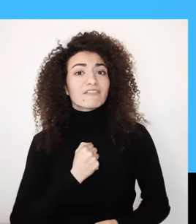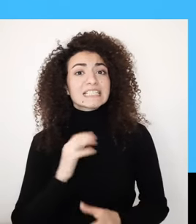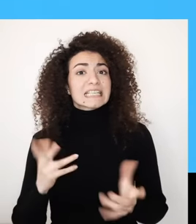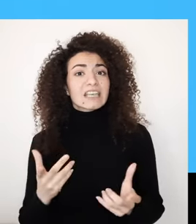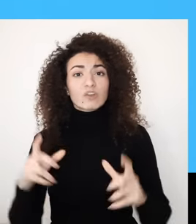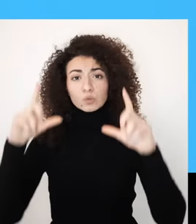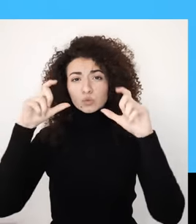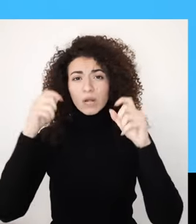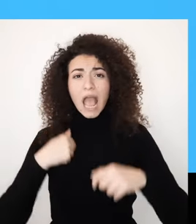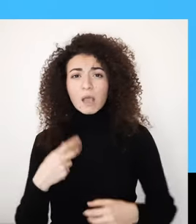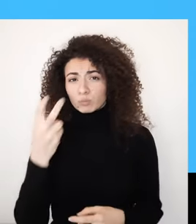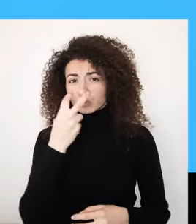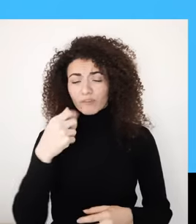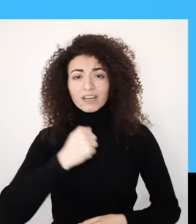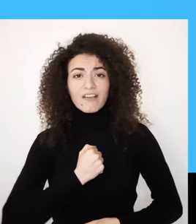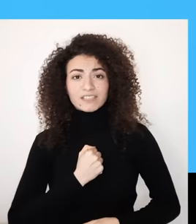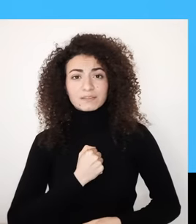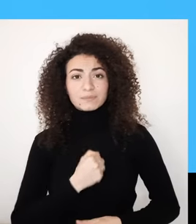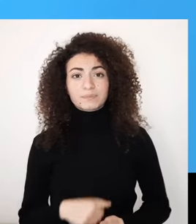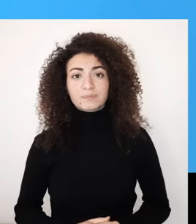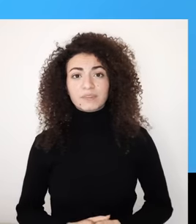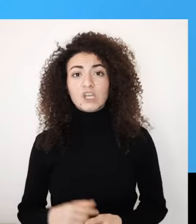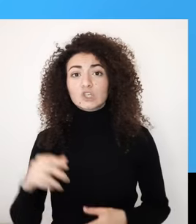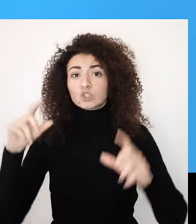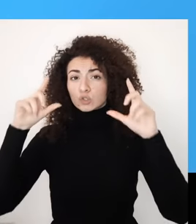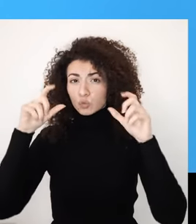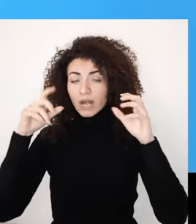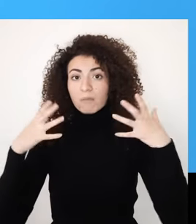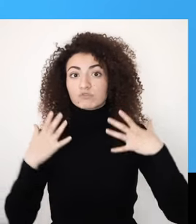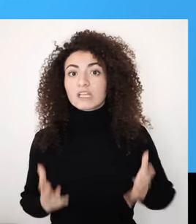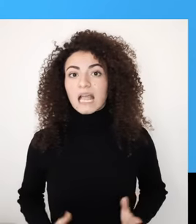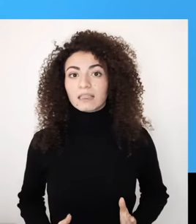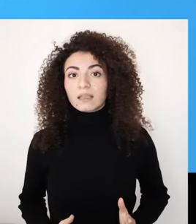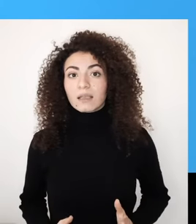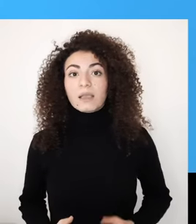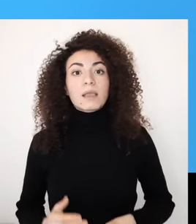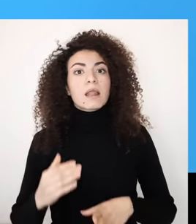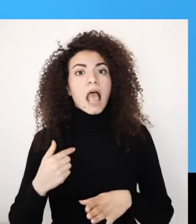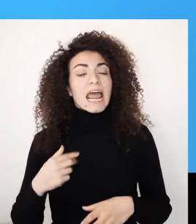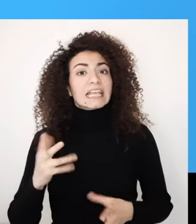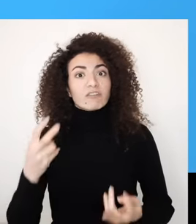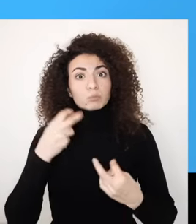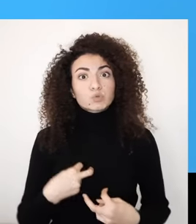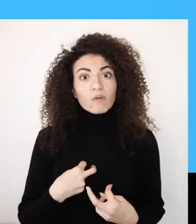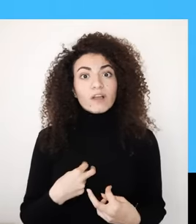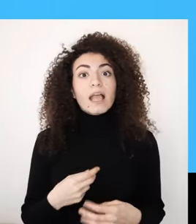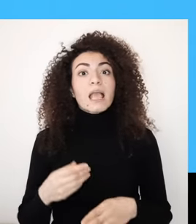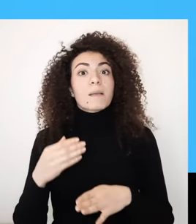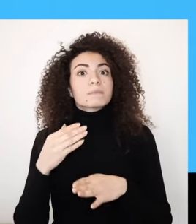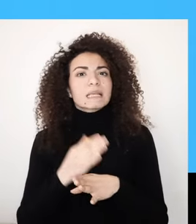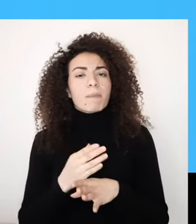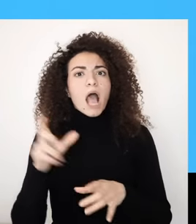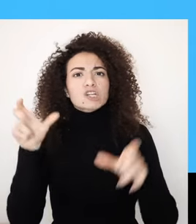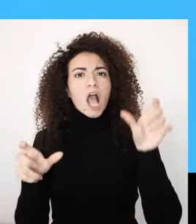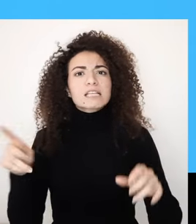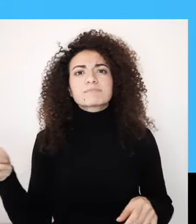بأنفسنا للصورة الذاتية المكونة عننا أي الصورة عن جسدنا المرهونة بنظرة الآخر لإلنا ما يعني